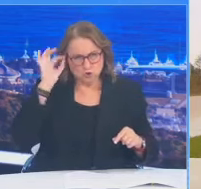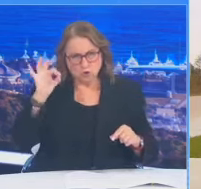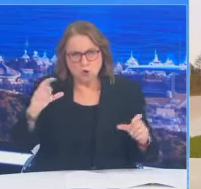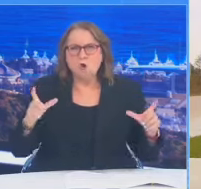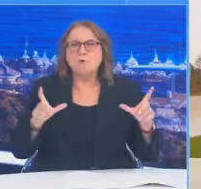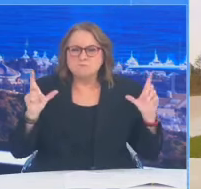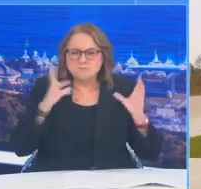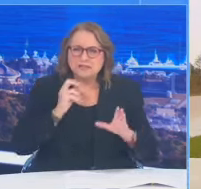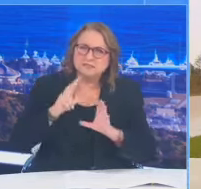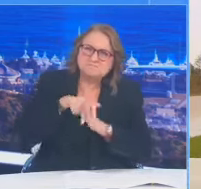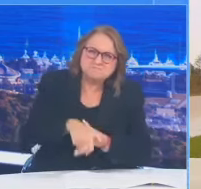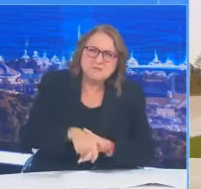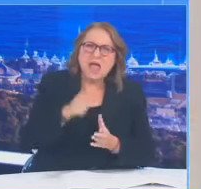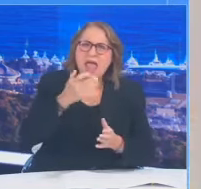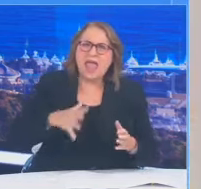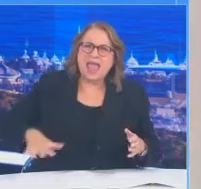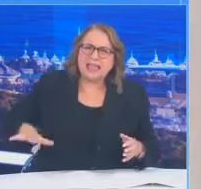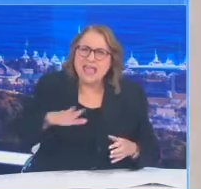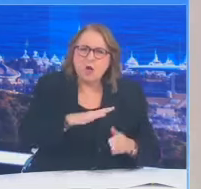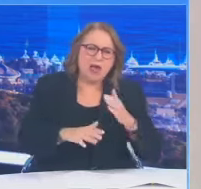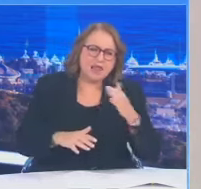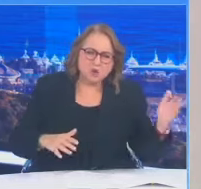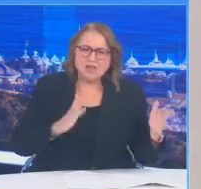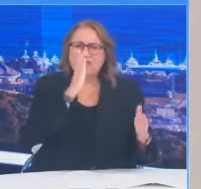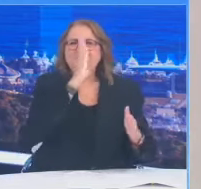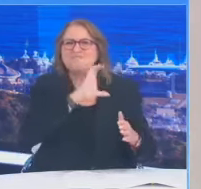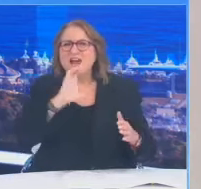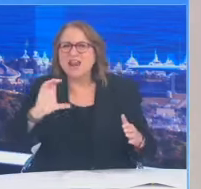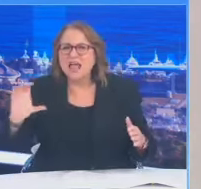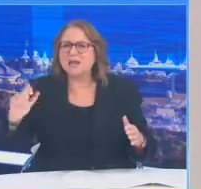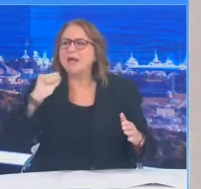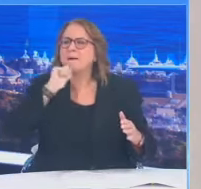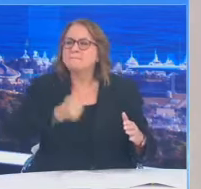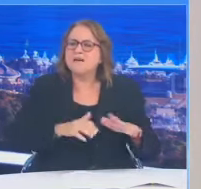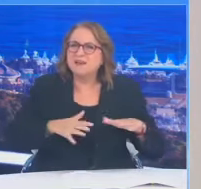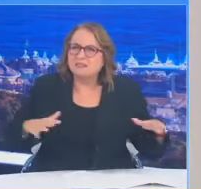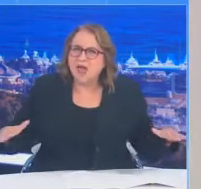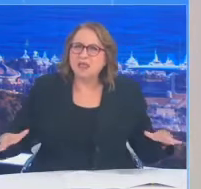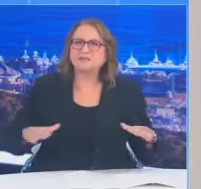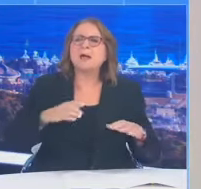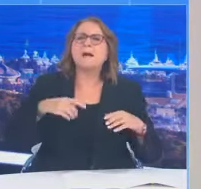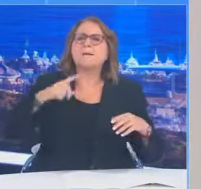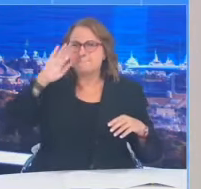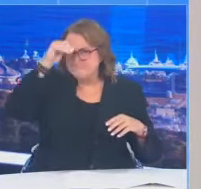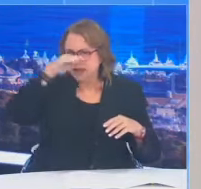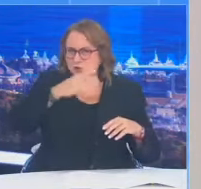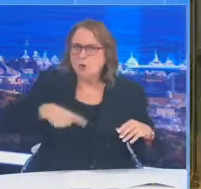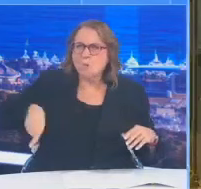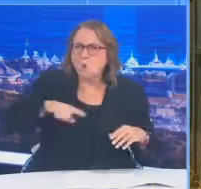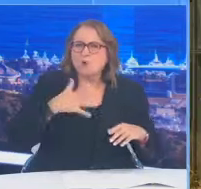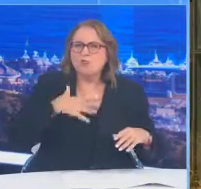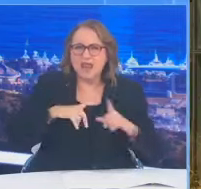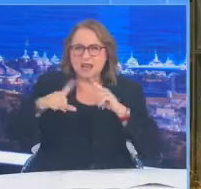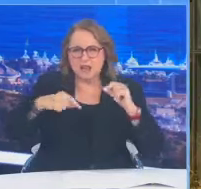Αιγαίο, την Ανατολική Μεσόγειο, τα Βαλκάνια, τη Μαύρη Θάλασσα, τη Μέση Ανατολή και τον Περσικό Κόλπο να επεκταθεί σε όλο τον κόσμο, να